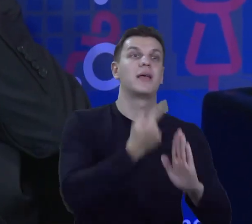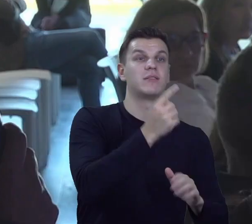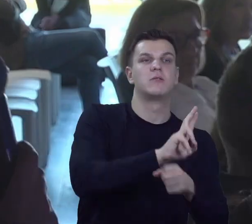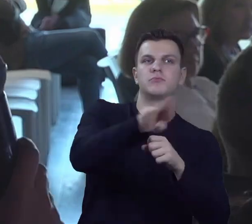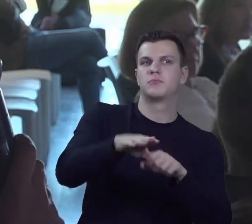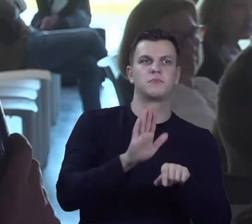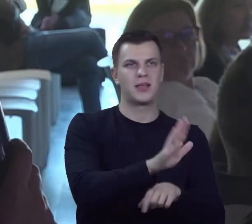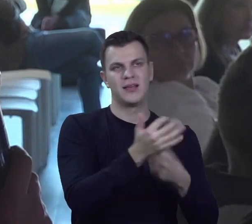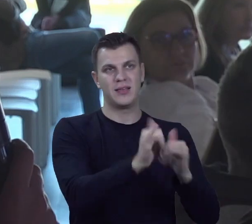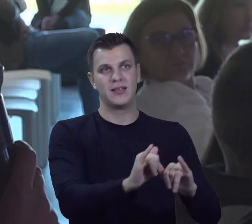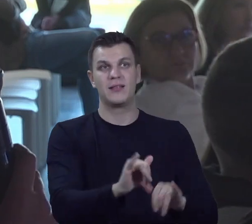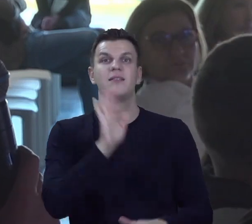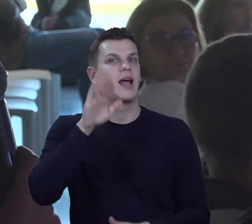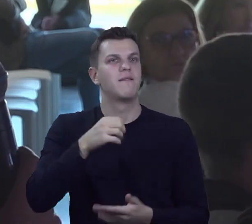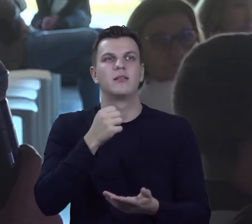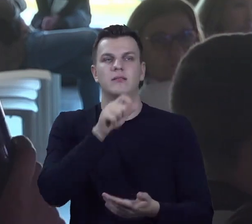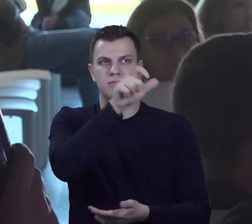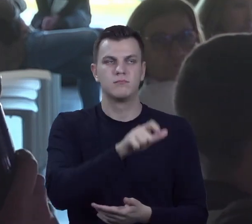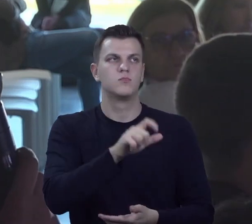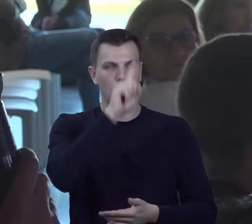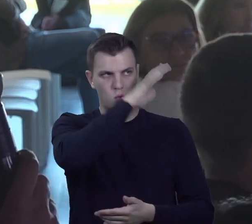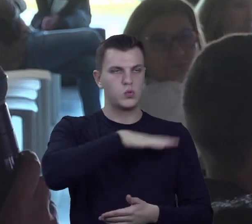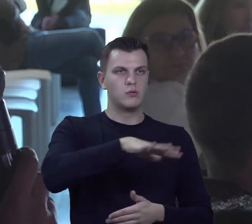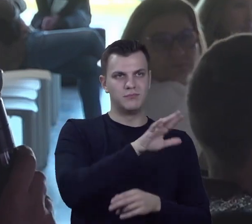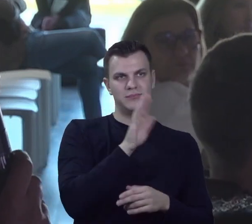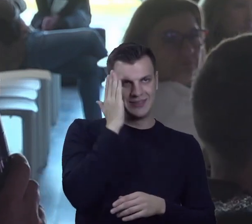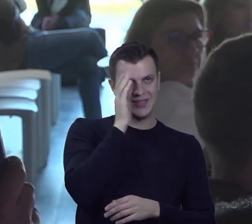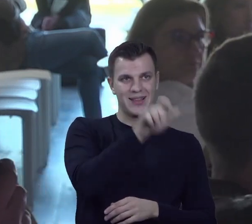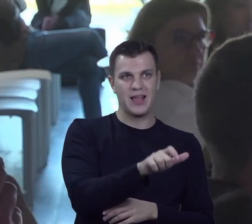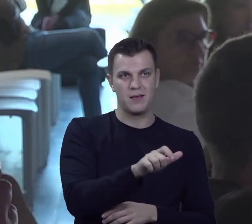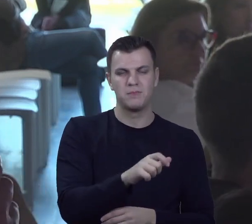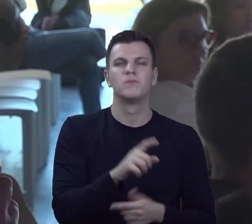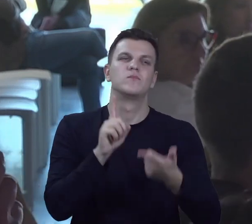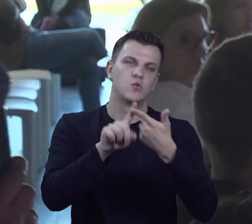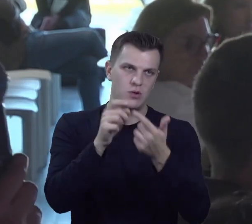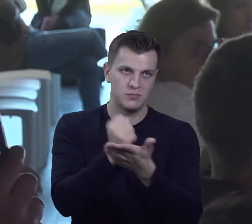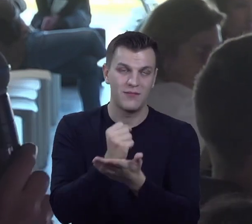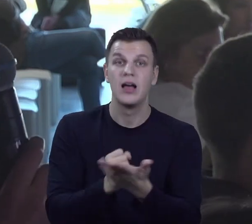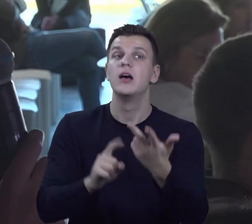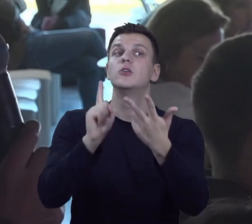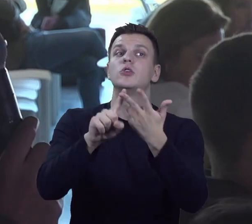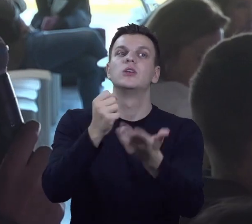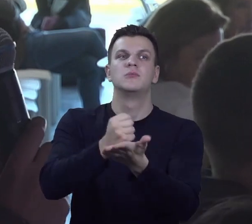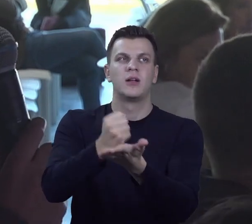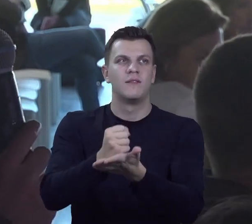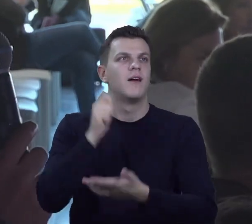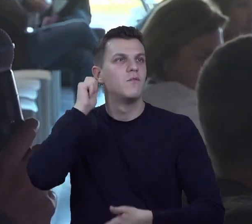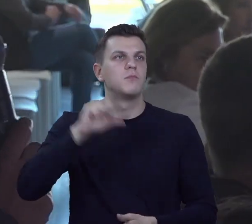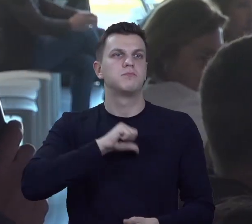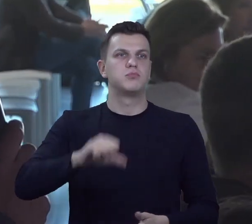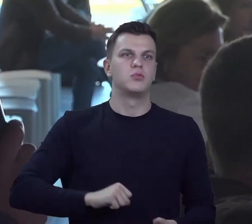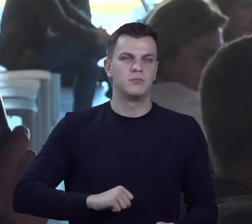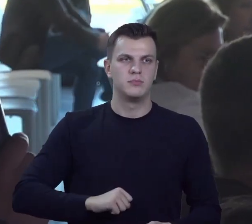Nawet społecznik rozpoznawalny. To jest druga kwestia. Trzecia kwestia tutaj Pani burmistrz,